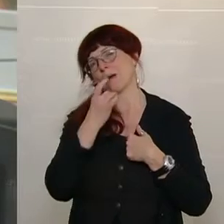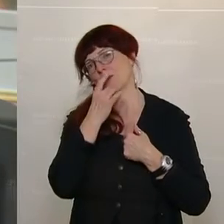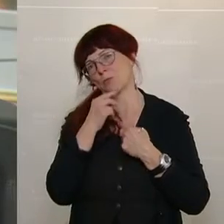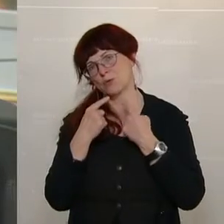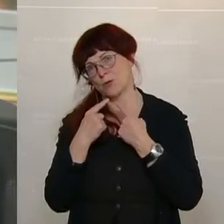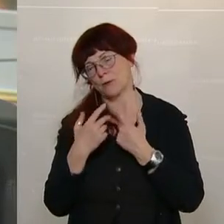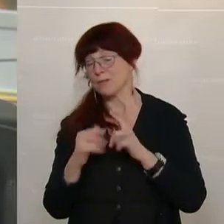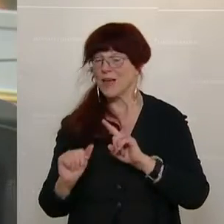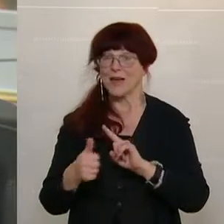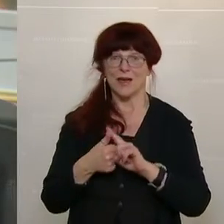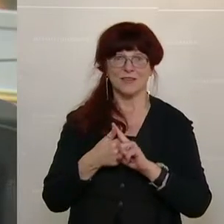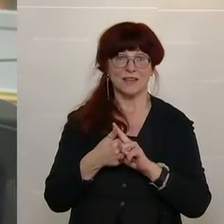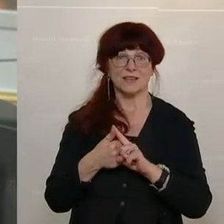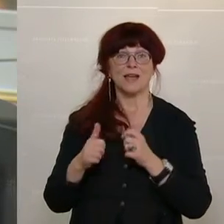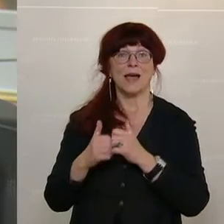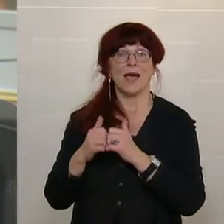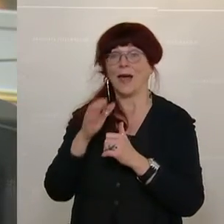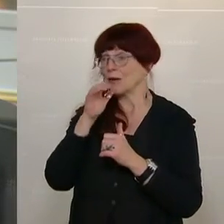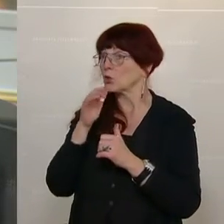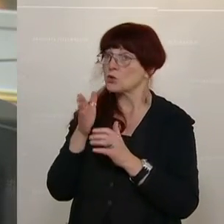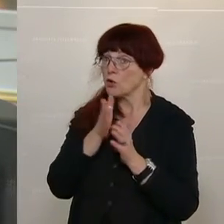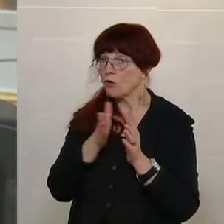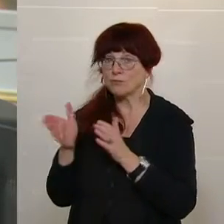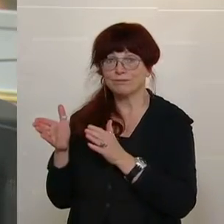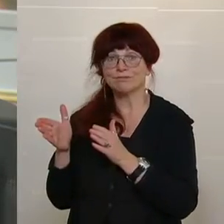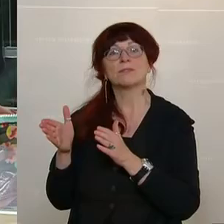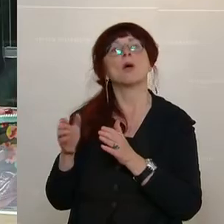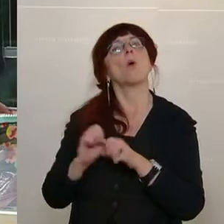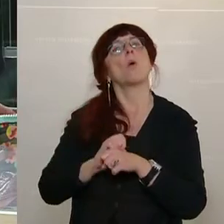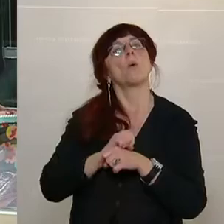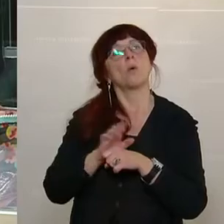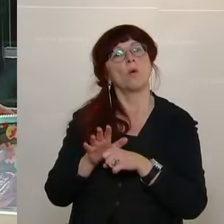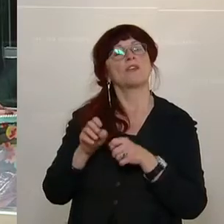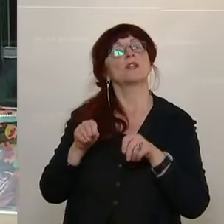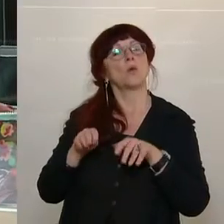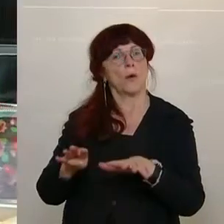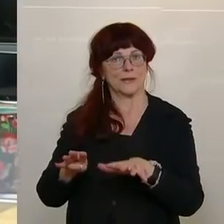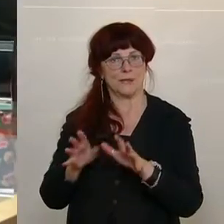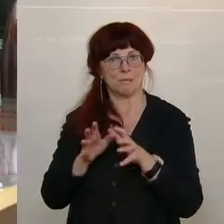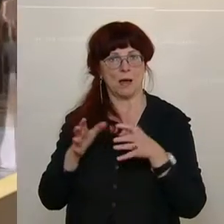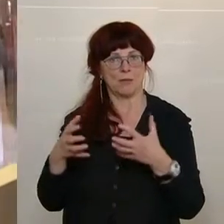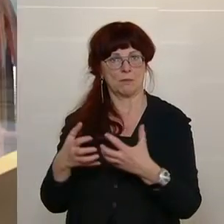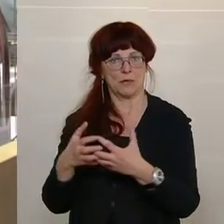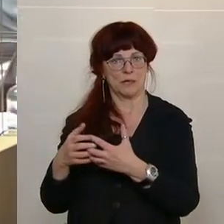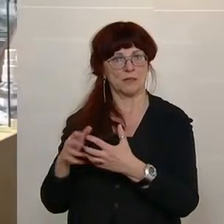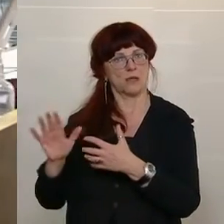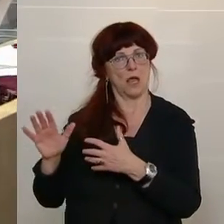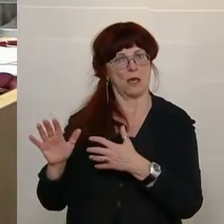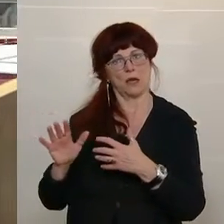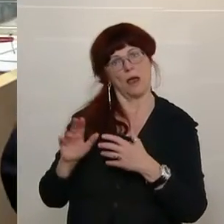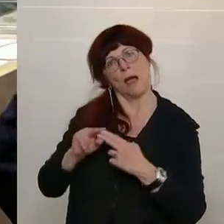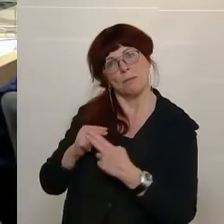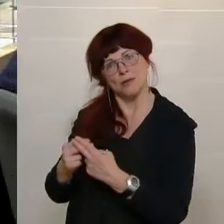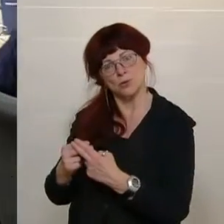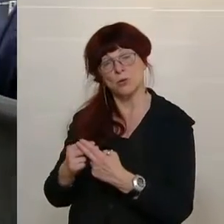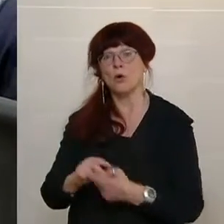Das war die Ausrichtung des Rechnungshofes im Zuge der Covid-19-Pandemie. Und der zweite Punkt betrifft